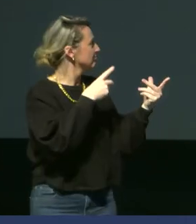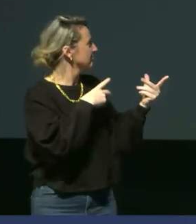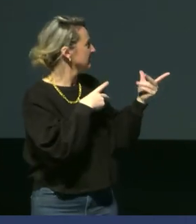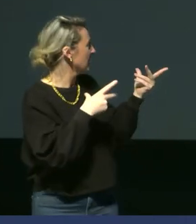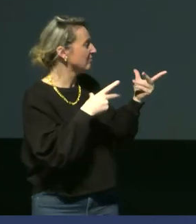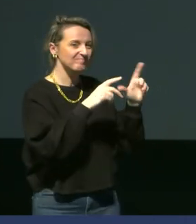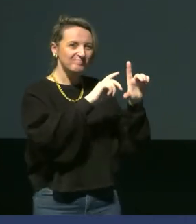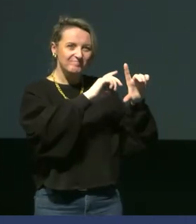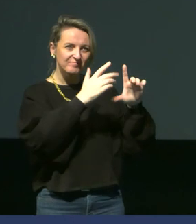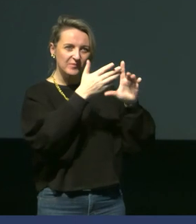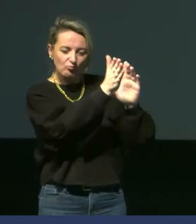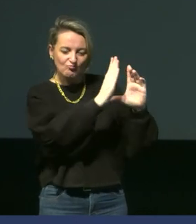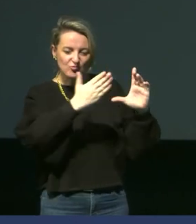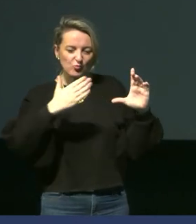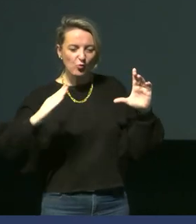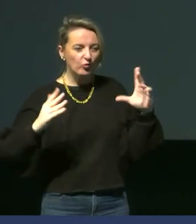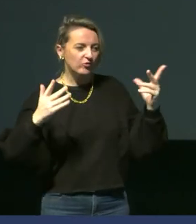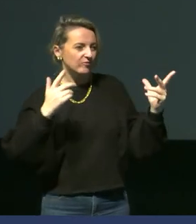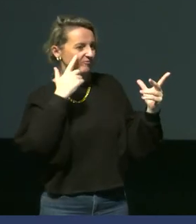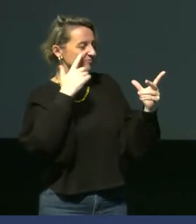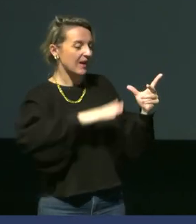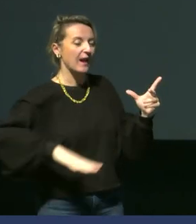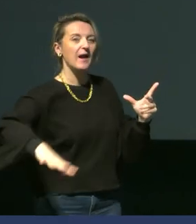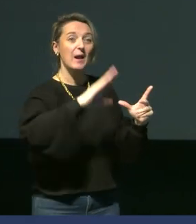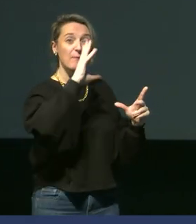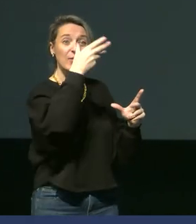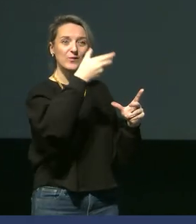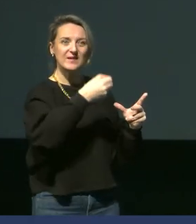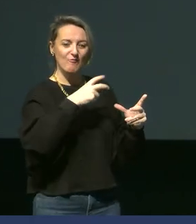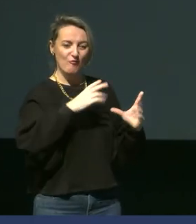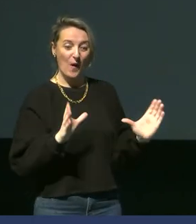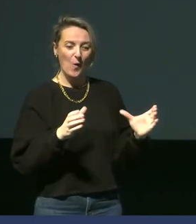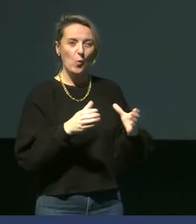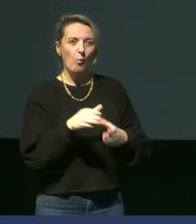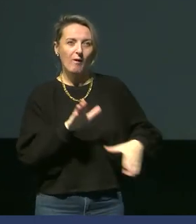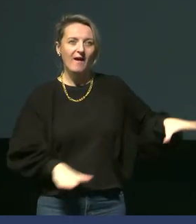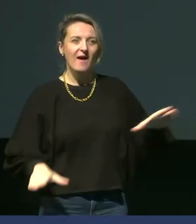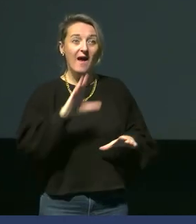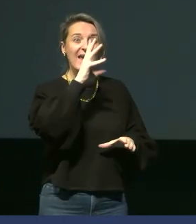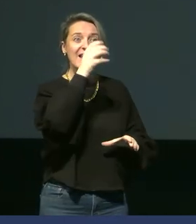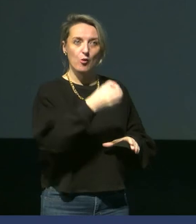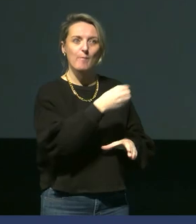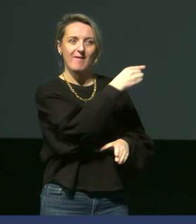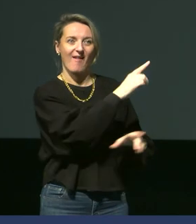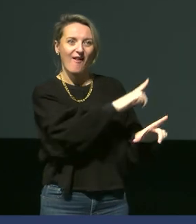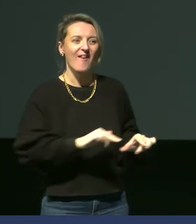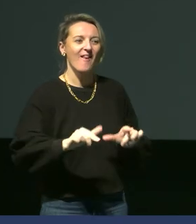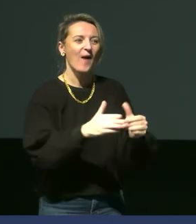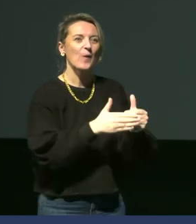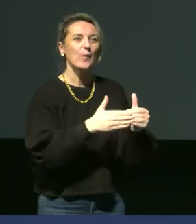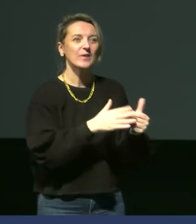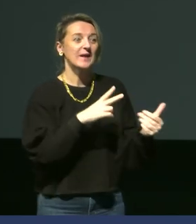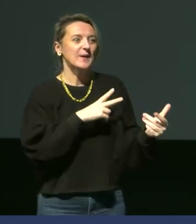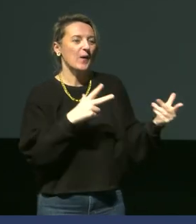exposées au vent ici vous avez la mare aux éléphants donc avec une colonie d'éléphants de mer présente et puis un petit peu partout on va avoir